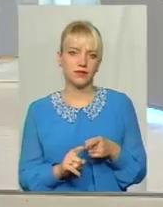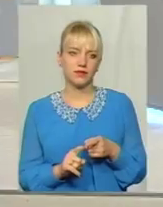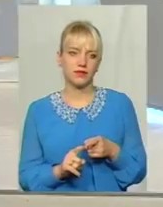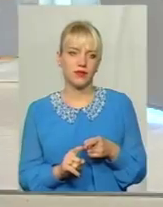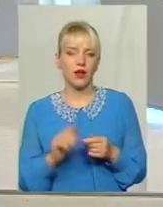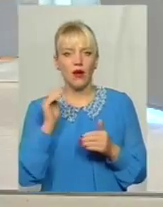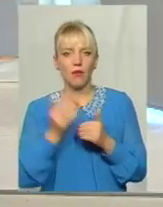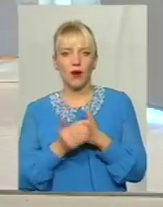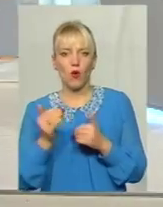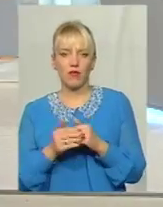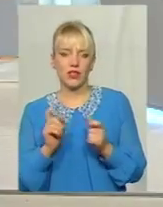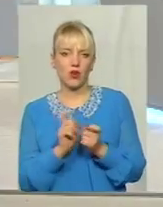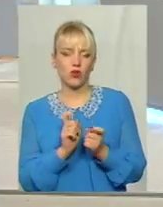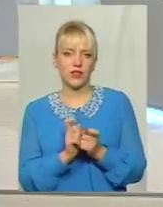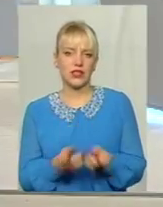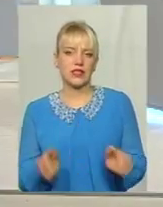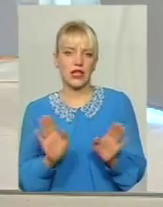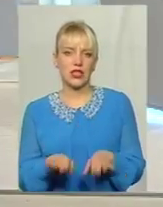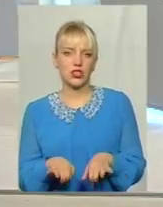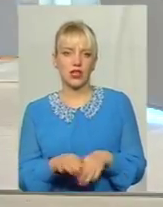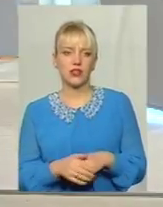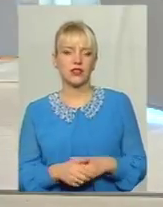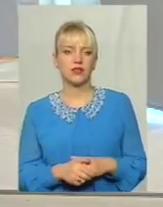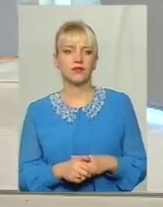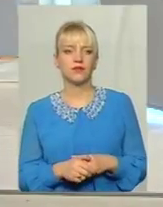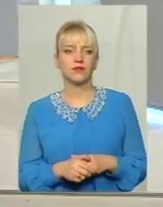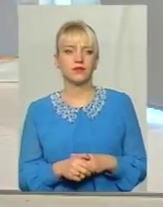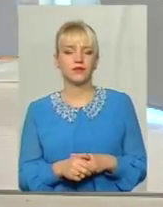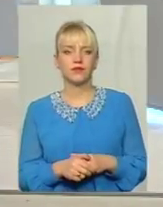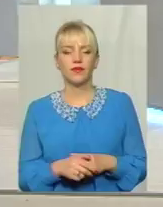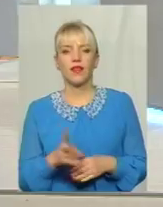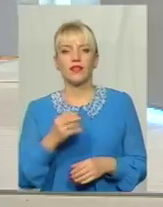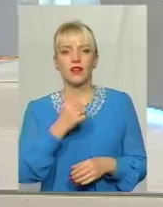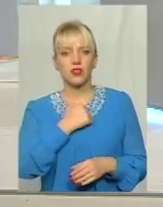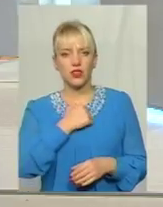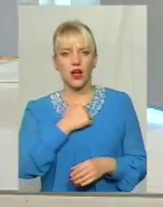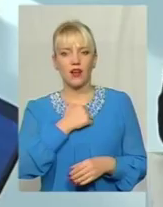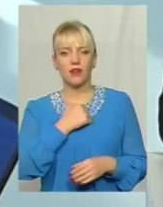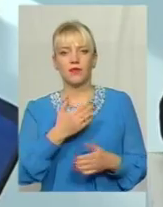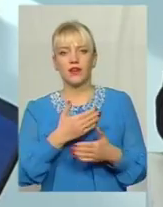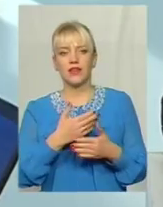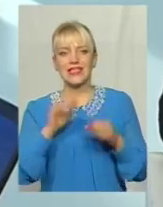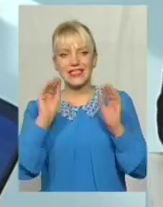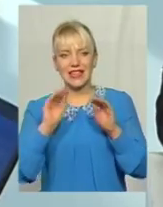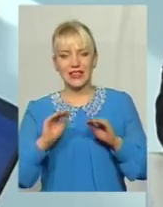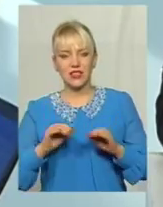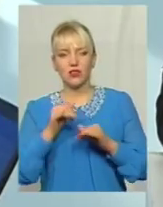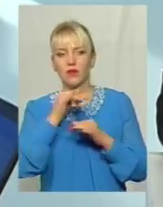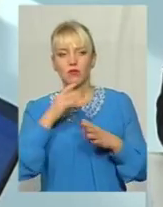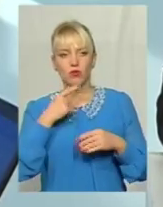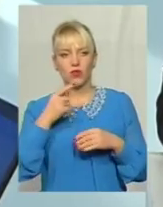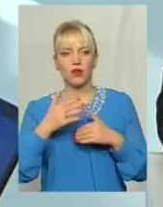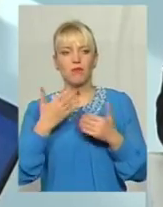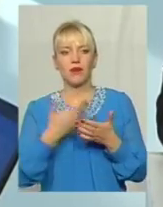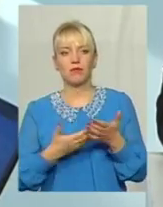скажімо, прихованих конфліктів Залишається саме в маленьких селах? Ну, на жаль, ми не можемо статистично Навіть приблизно говорити про це